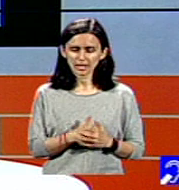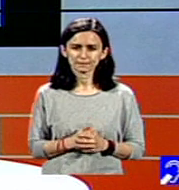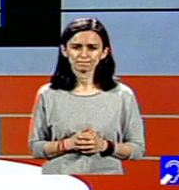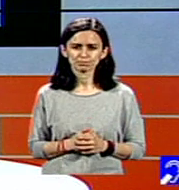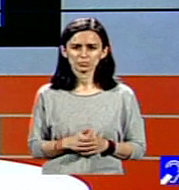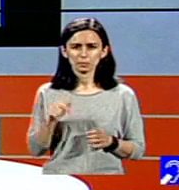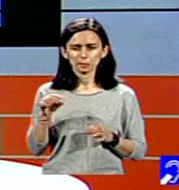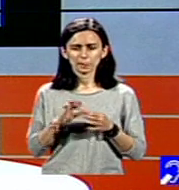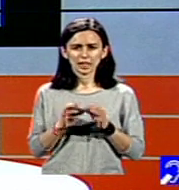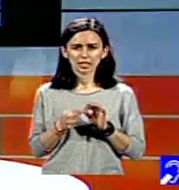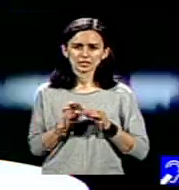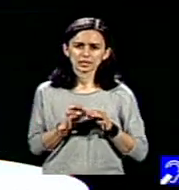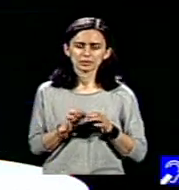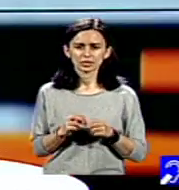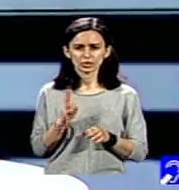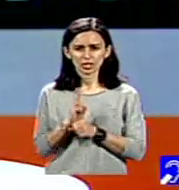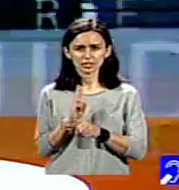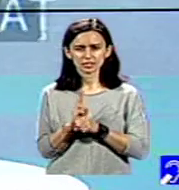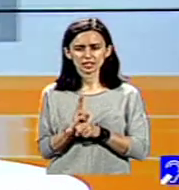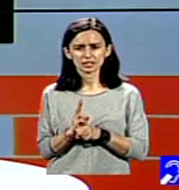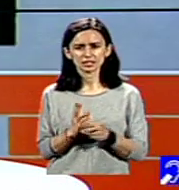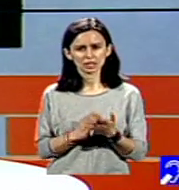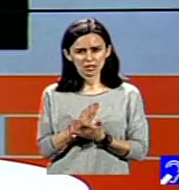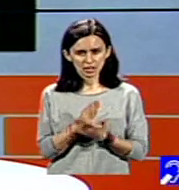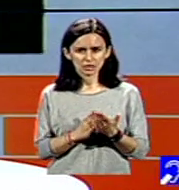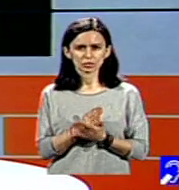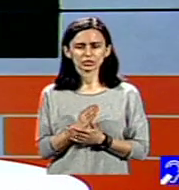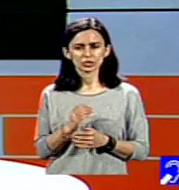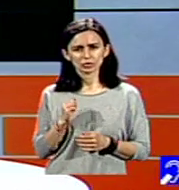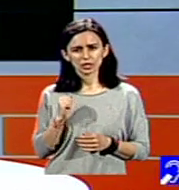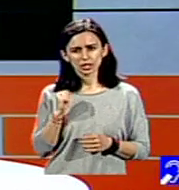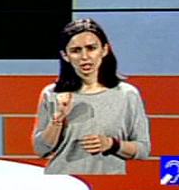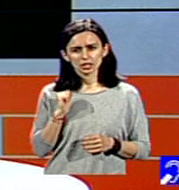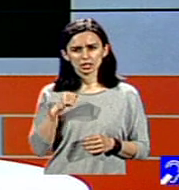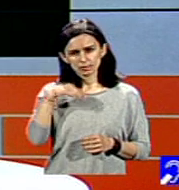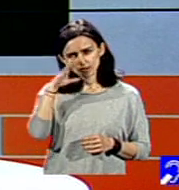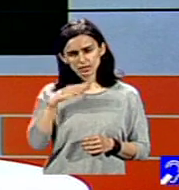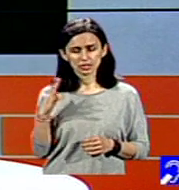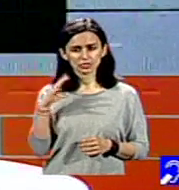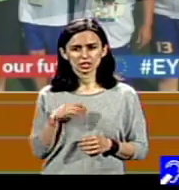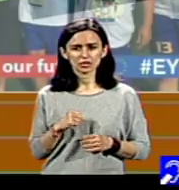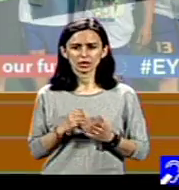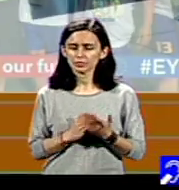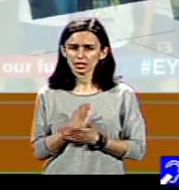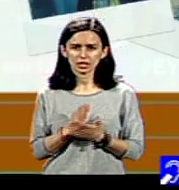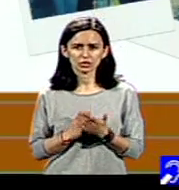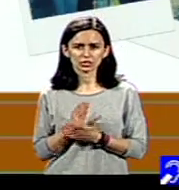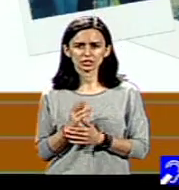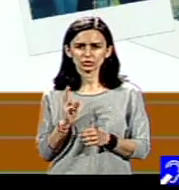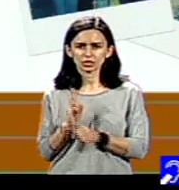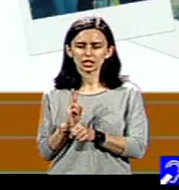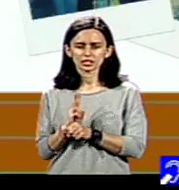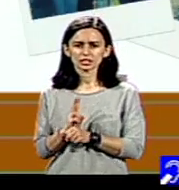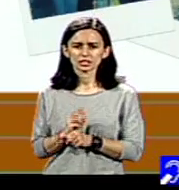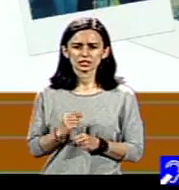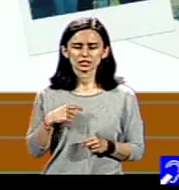fapt, un sprijin, o asistență, 24 de ore din 24? Da, 24 de ore din 24. Sunt, încă